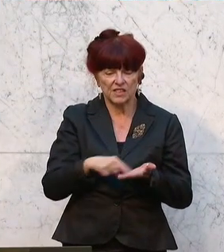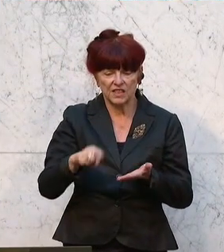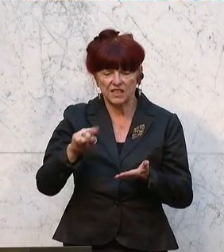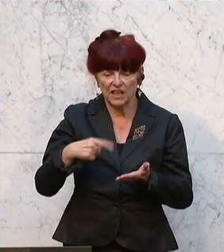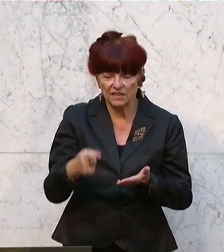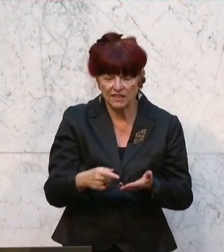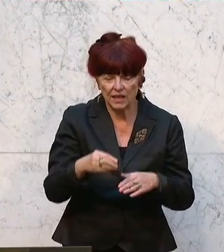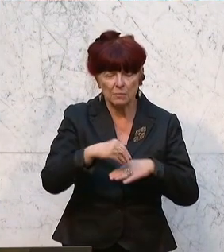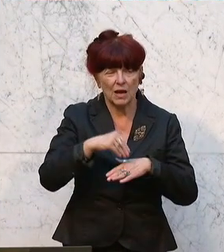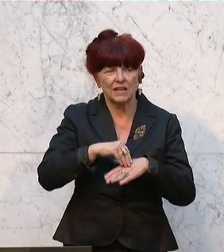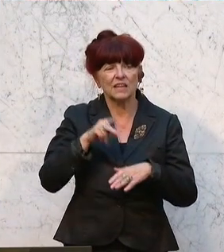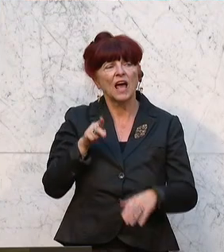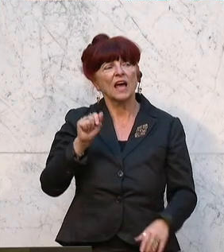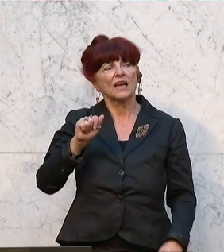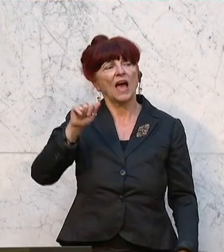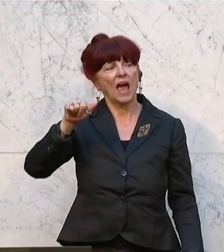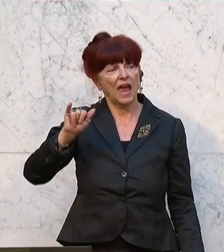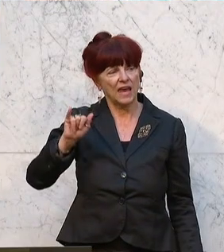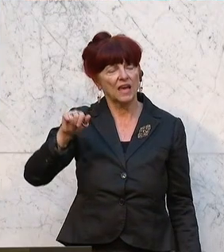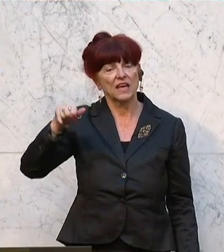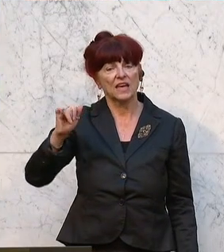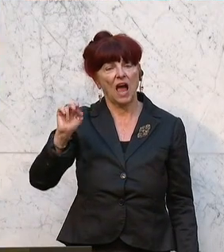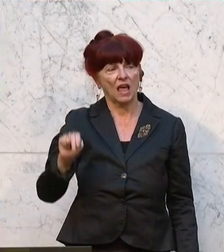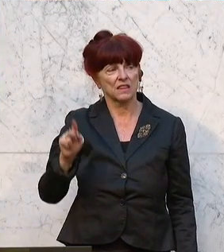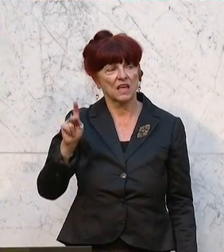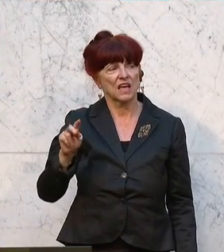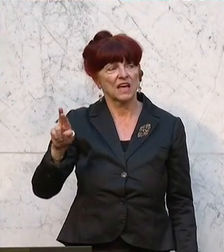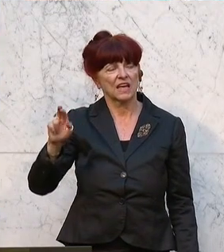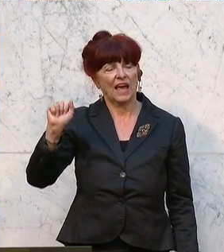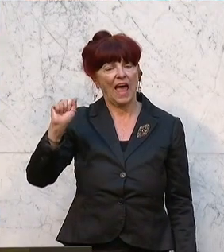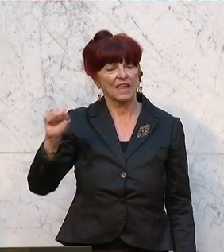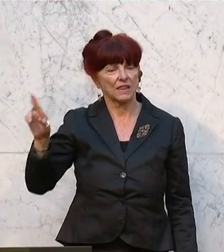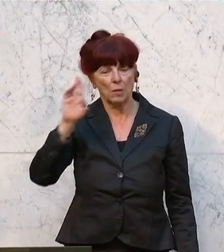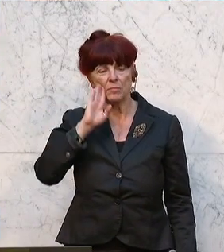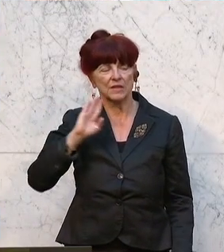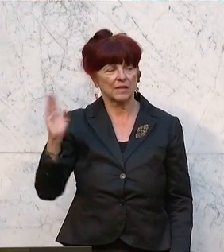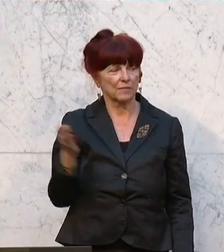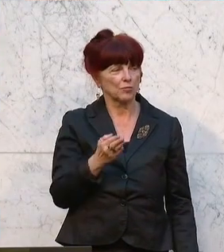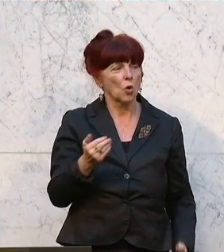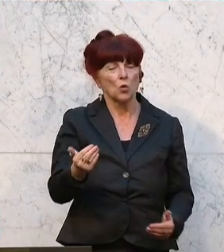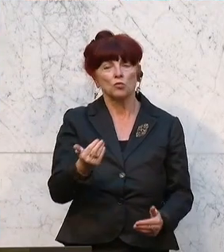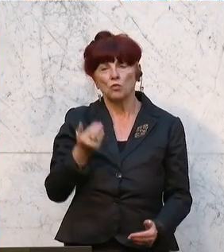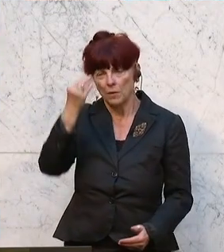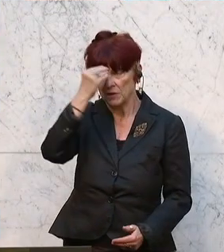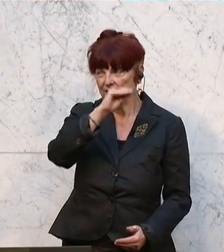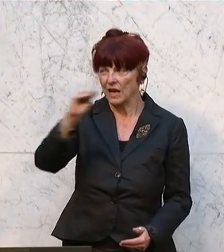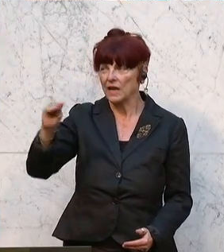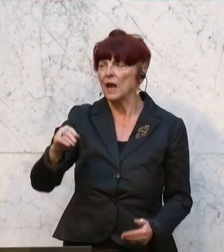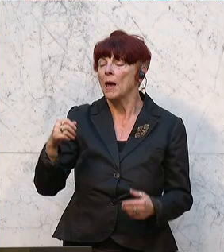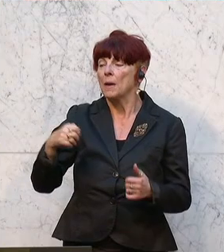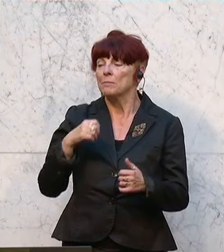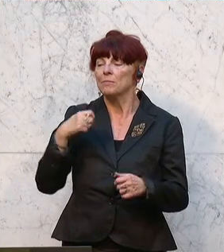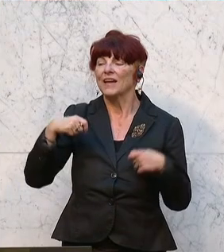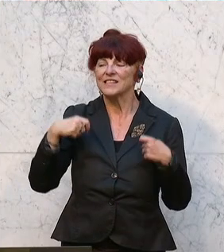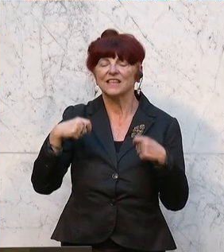Milliarden Euro deutlich niedriger ausgefallen als ursprünglich erwartet. Gegenüber dem Jahr 2022 ist das Defizit um 12 Milliarden Euro